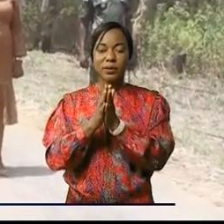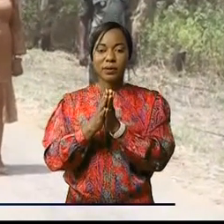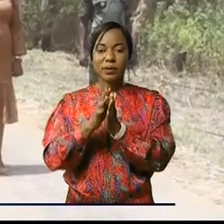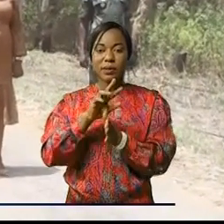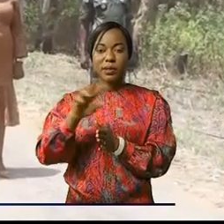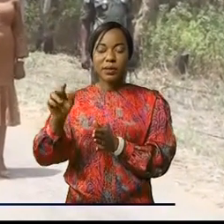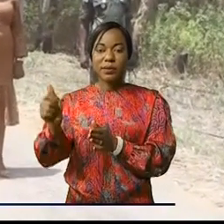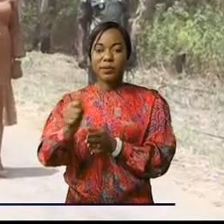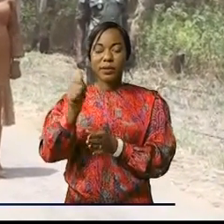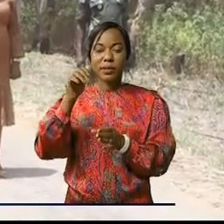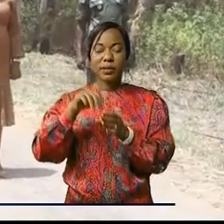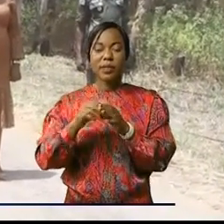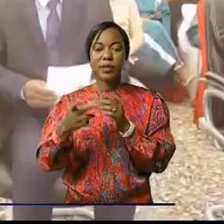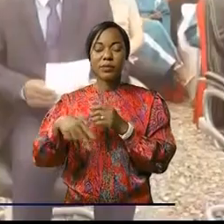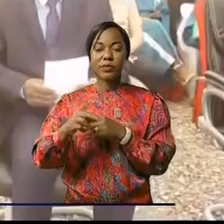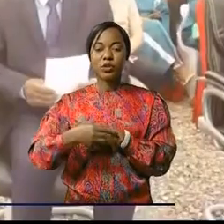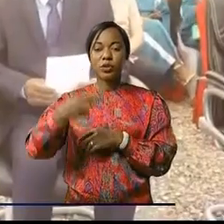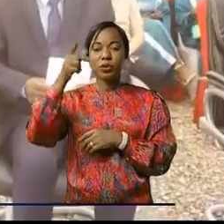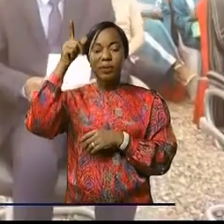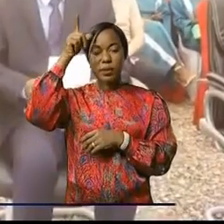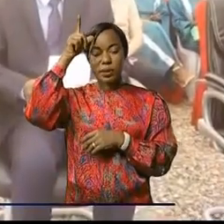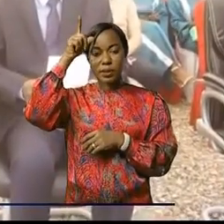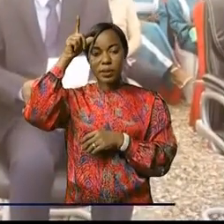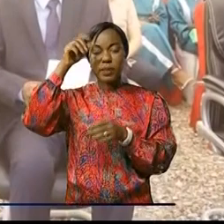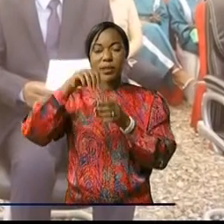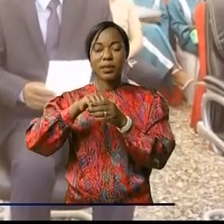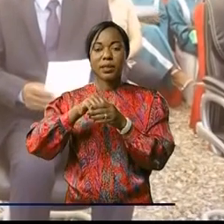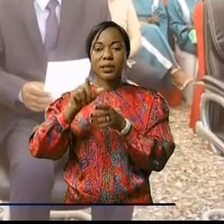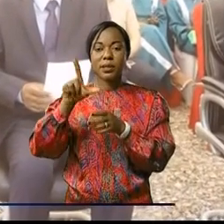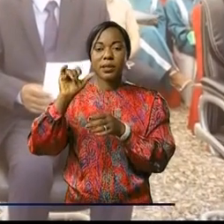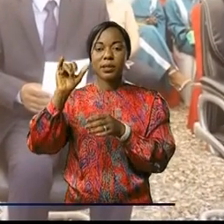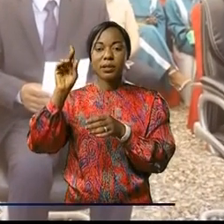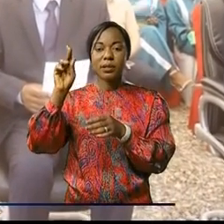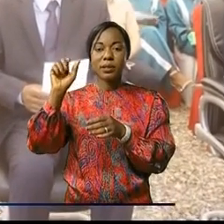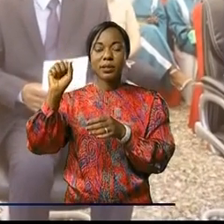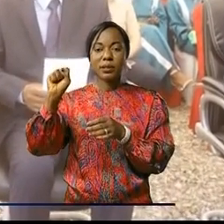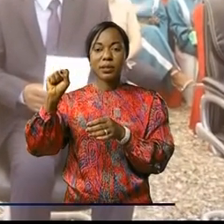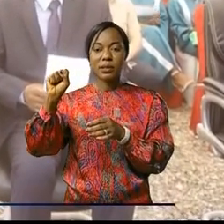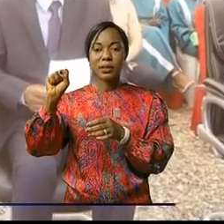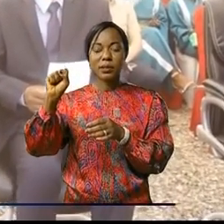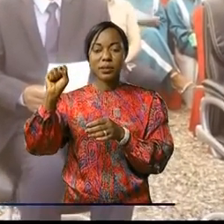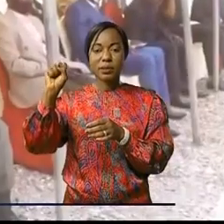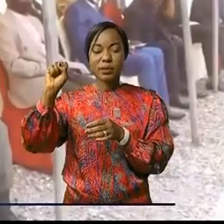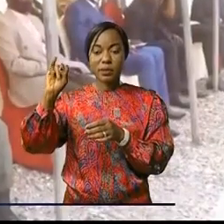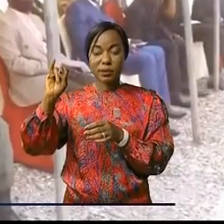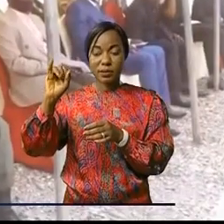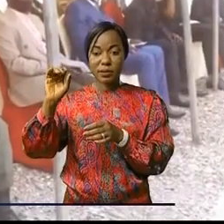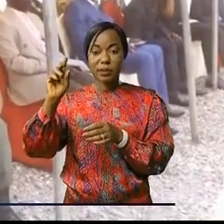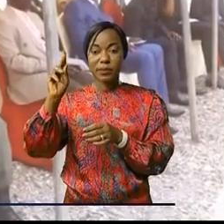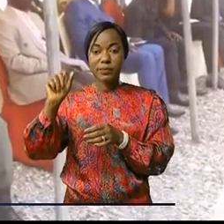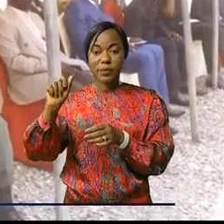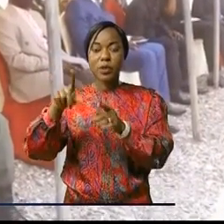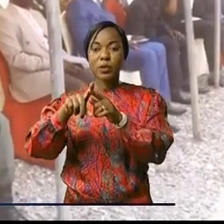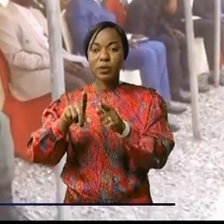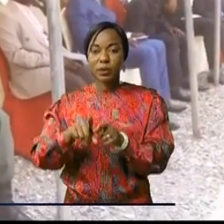Alikasi dans la province du Haut-Katanga. L'Afri-Dex s'est souvenu de ses 21 braves agents victimes il y a 21 ans d'un